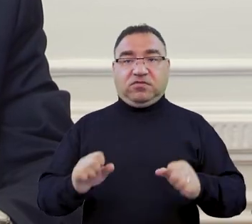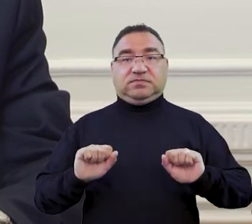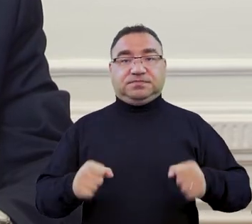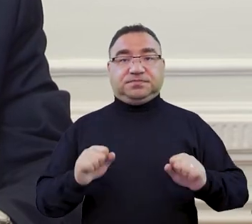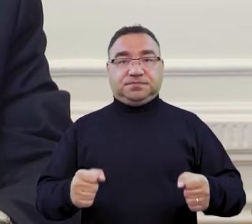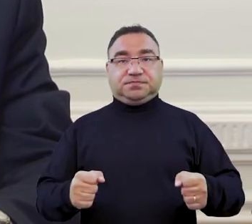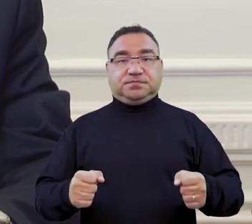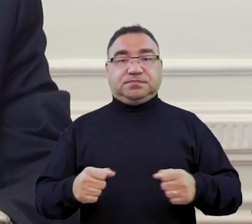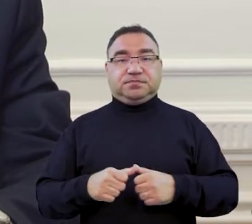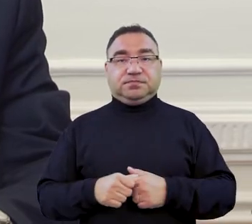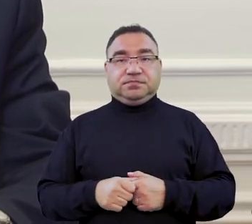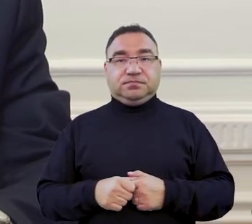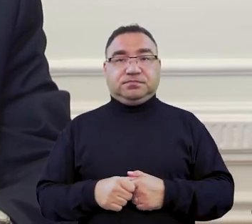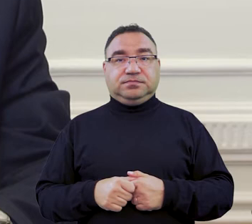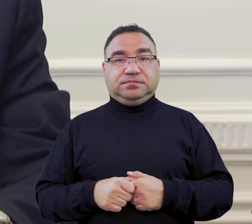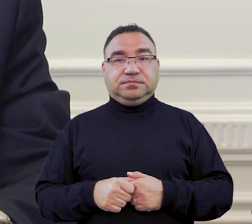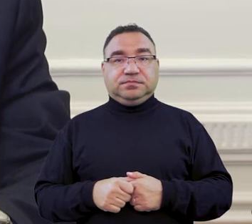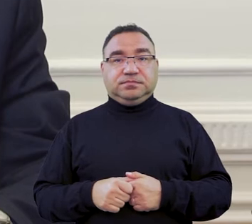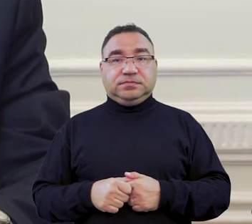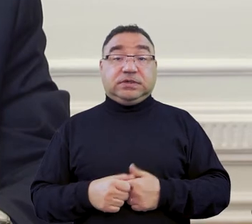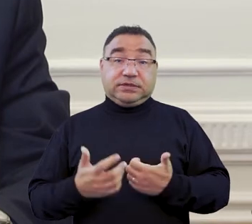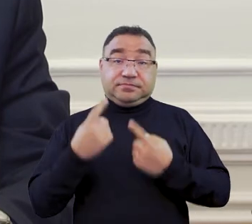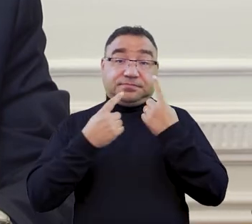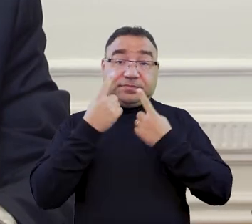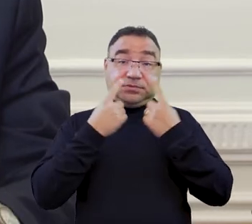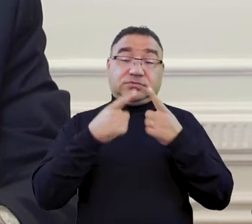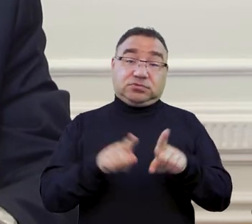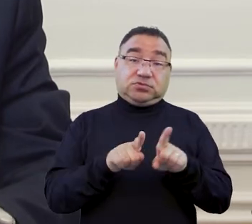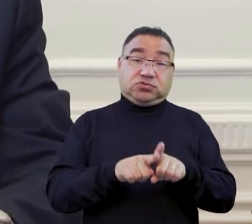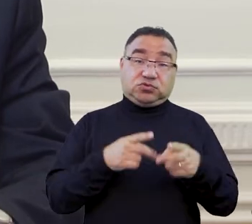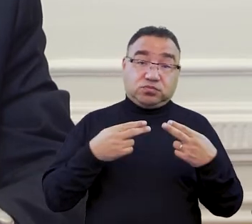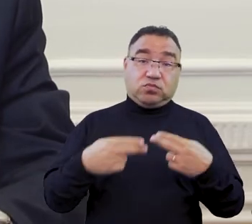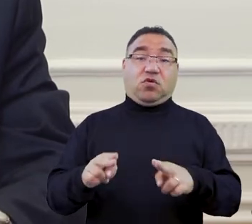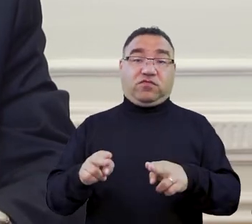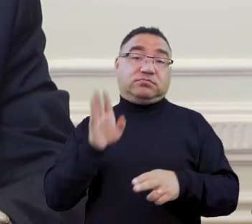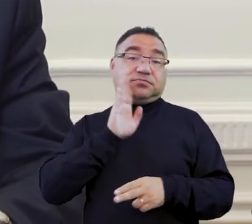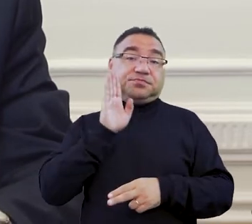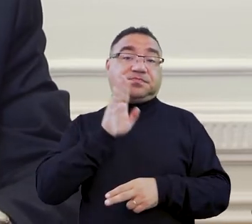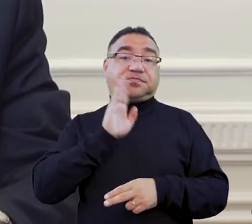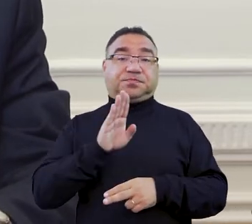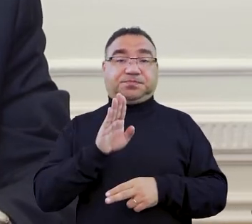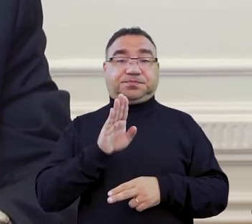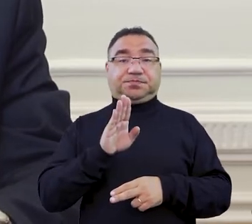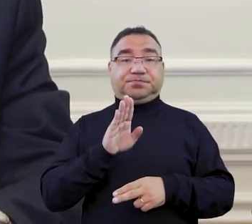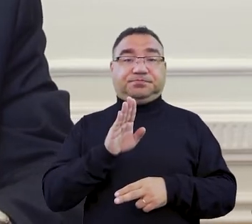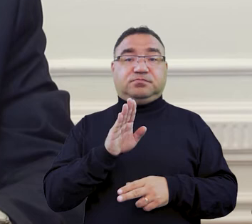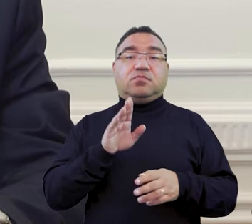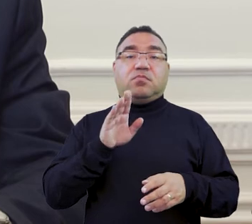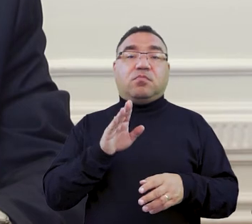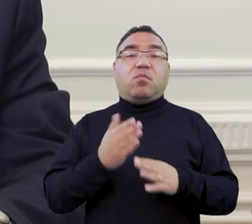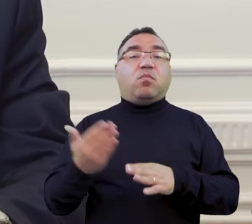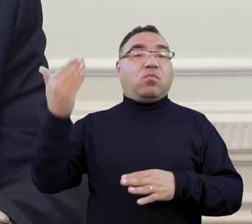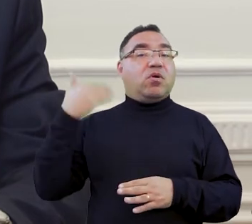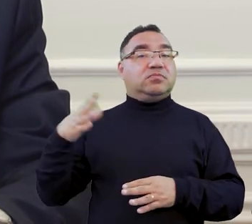i zasadny jest również powrót przyznawania świadczeń w standardowych